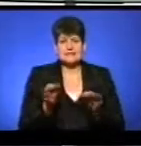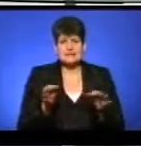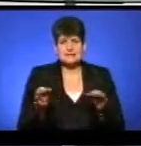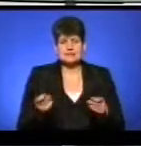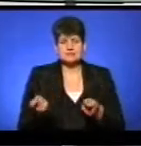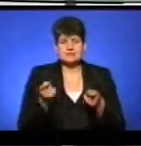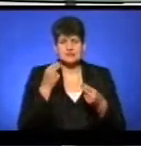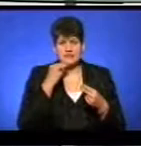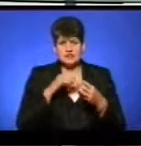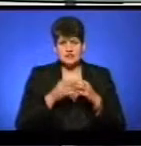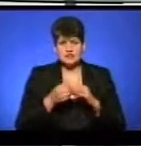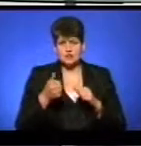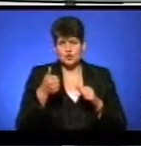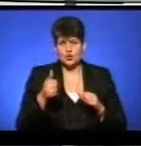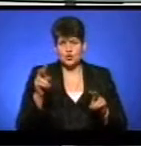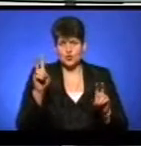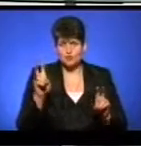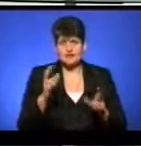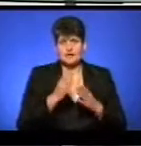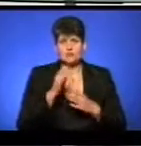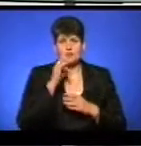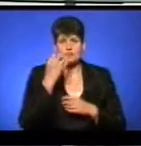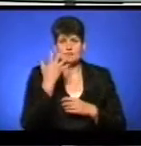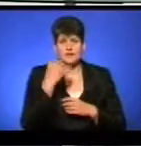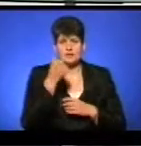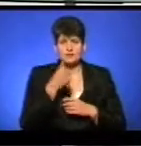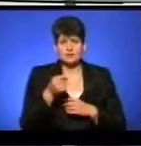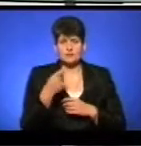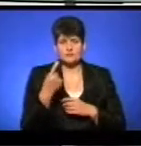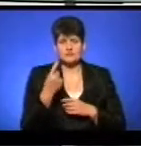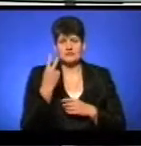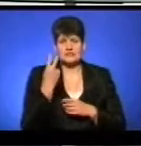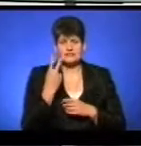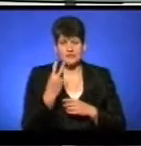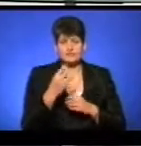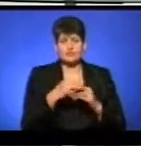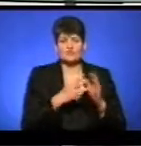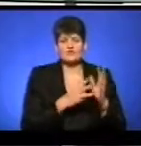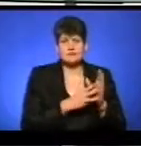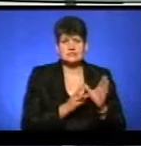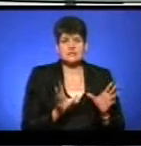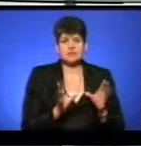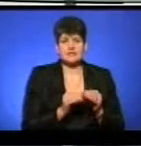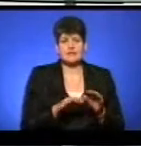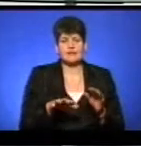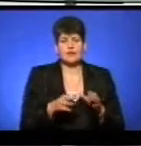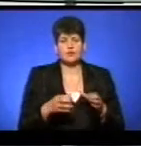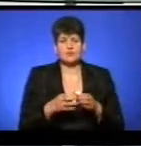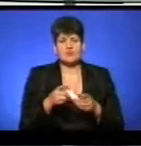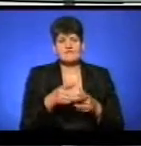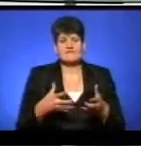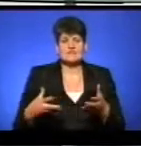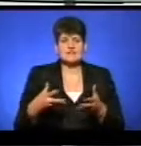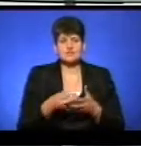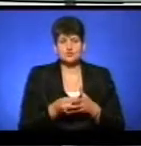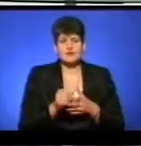ефективність добре» діє в Україні 5 років. На Тернопільщині – два, у 18 об'єднаних територіальних громадах. Її фінансує